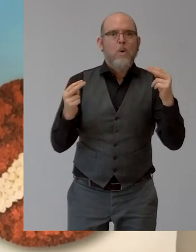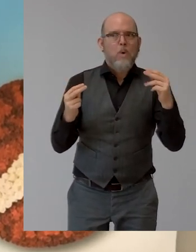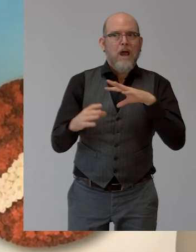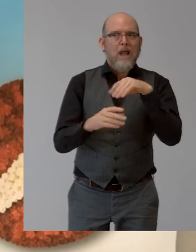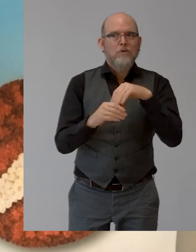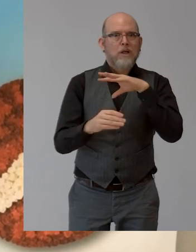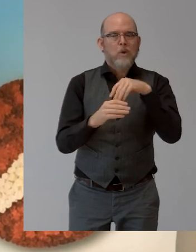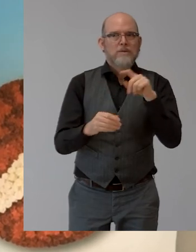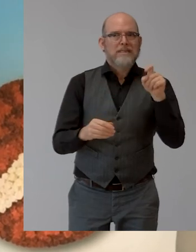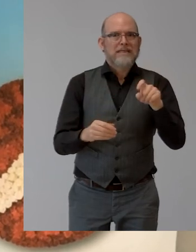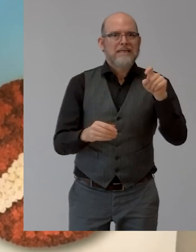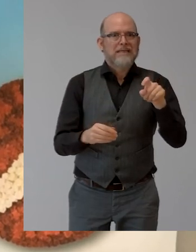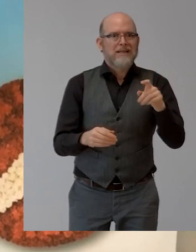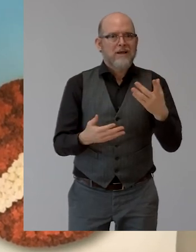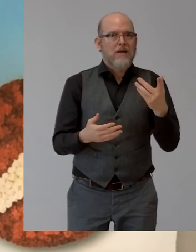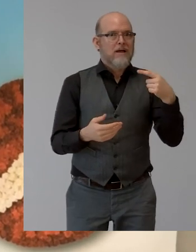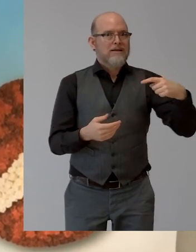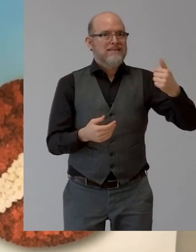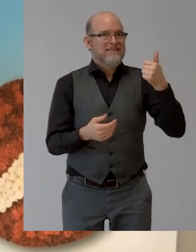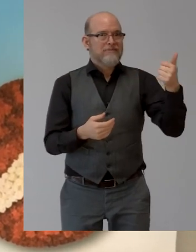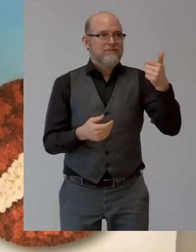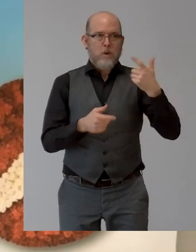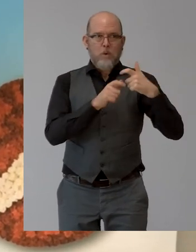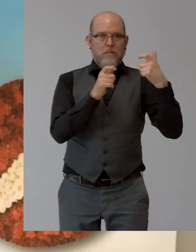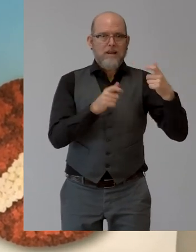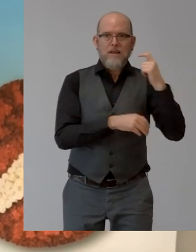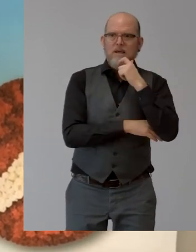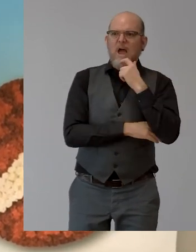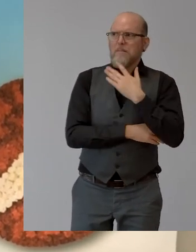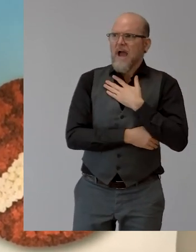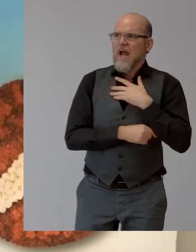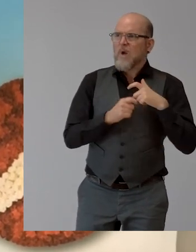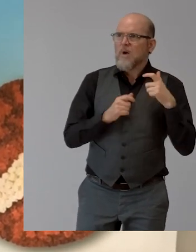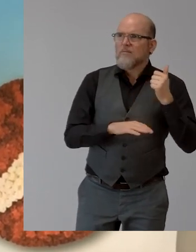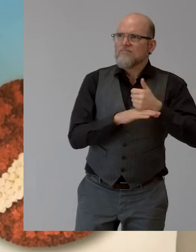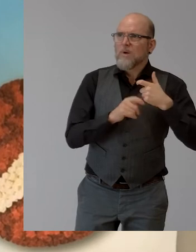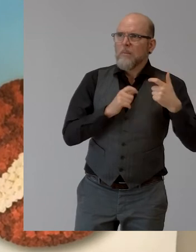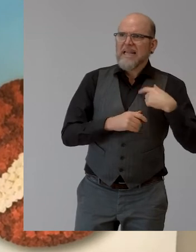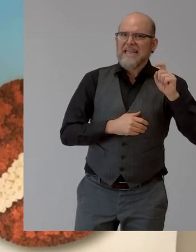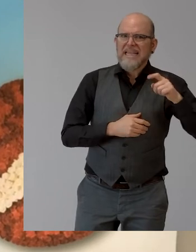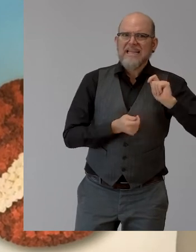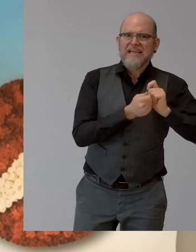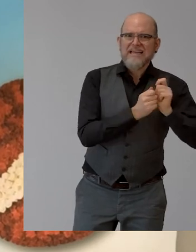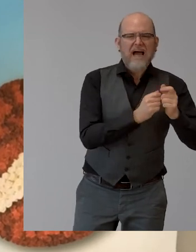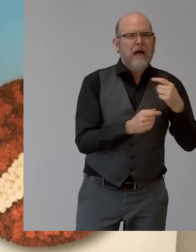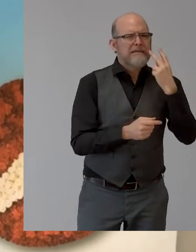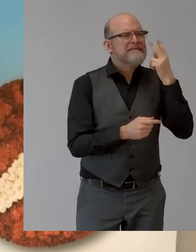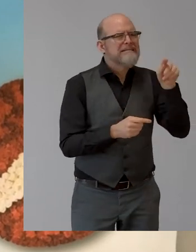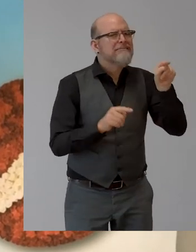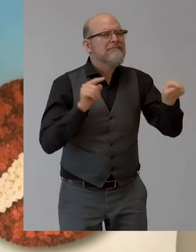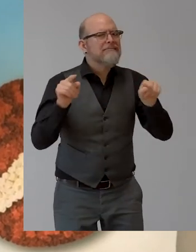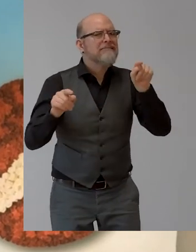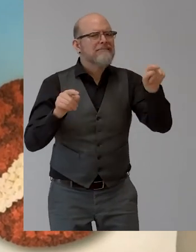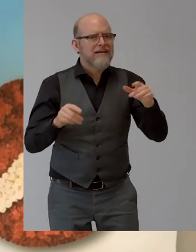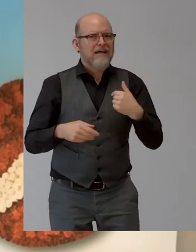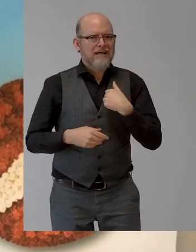for them and for the company for the future. But as we have also recognized as being grossed, it's a long, of course, it's a long way.